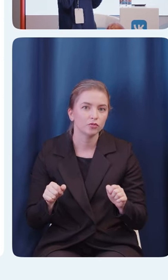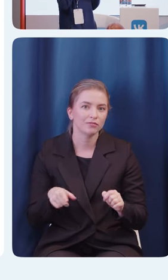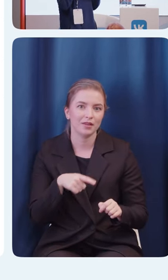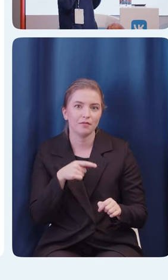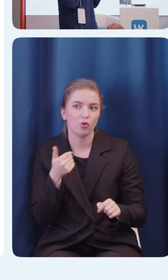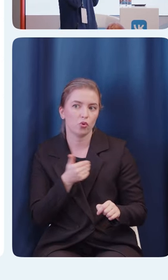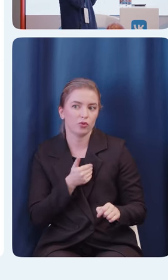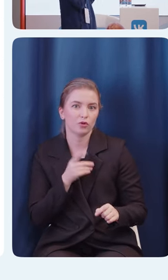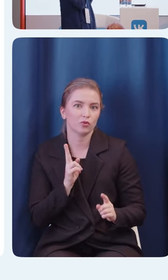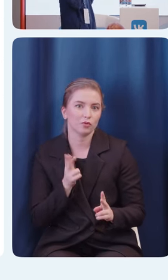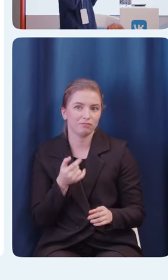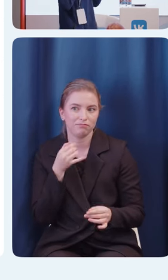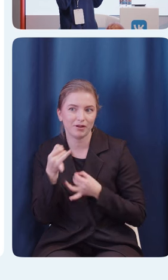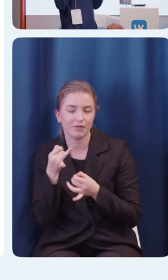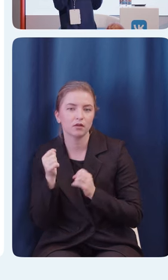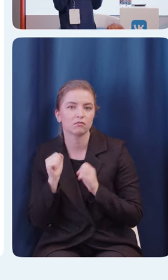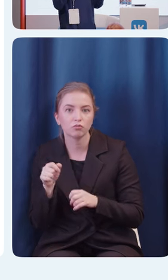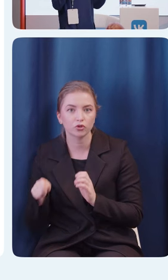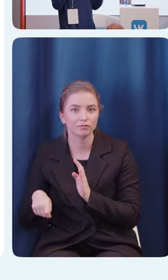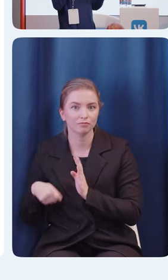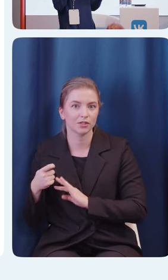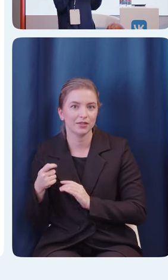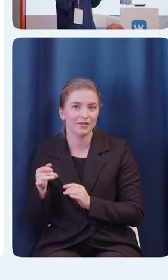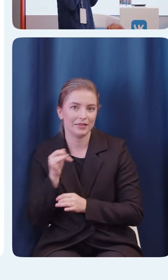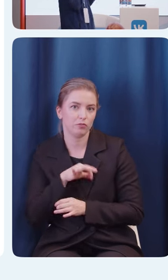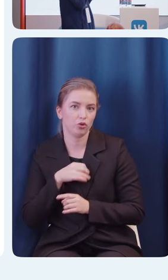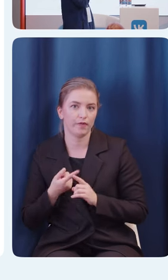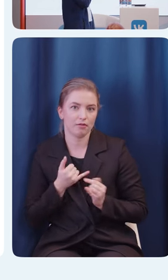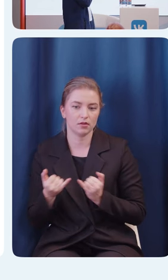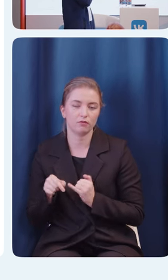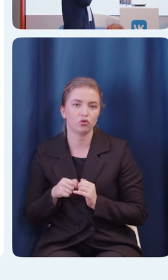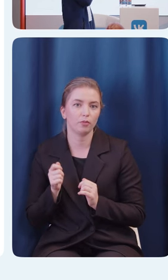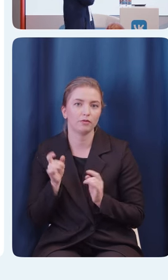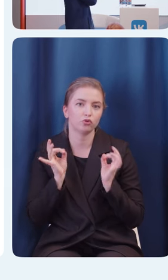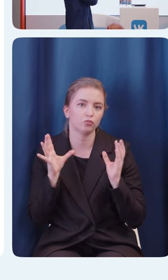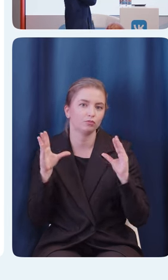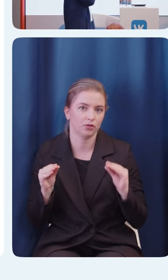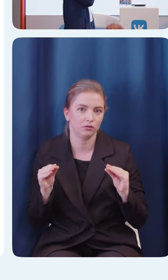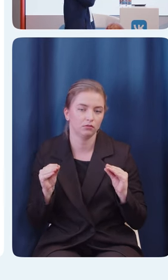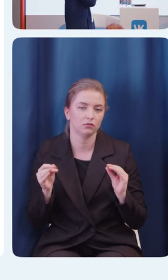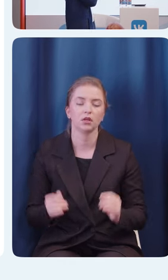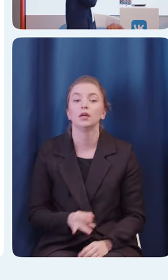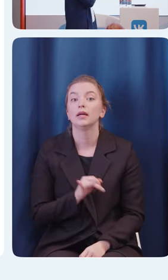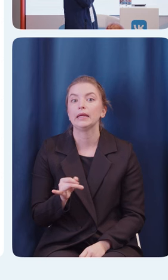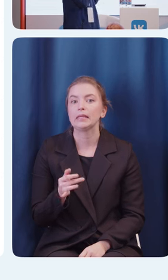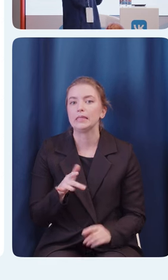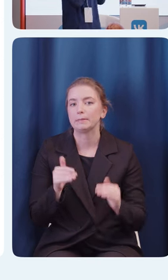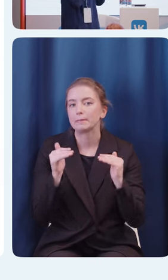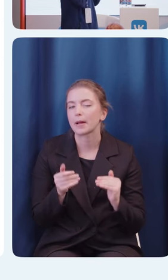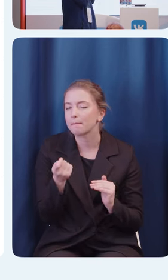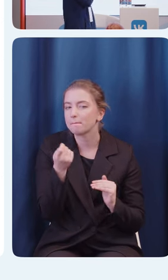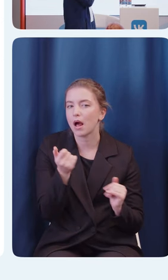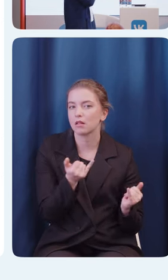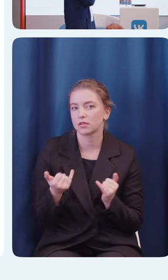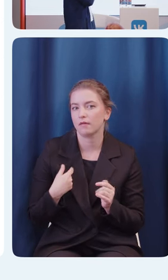кем-то поговорить, вы можете его использовать, чтобы убрать лишние шумы. И последний такой маленький сервис я выделил – Extra